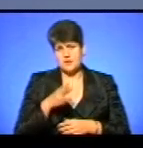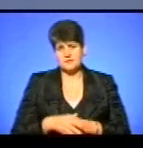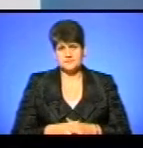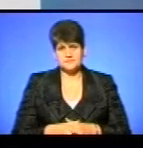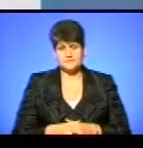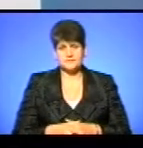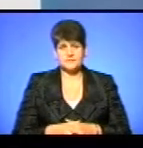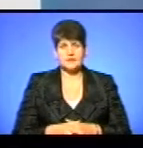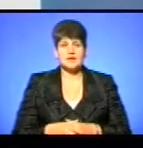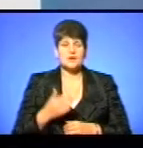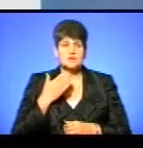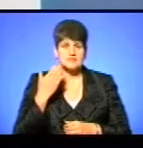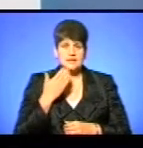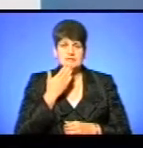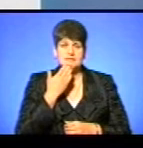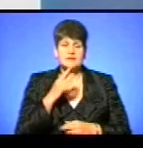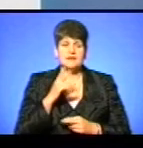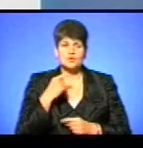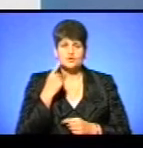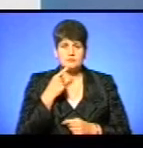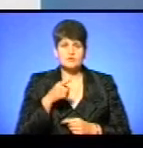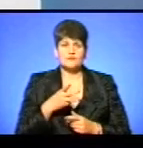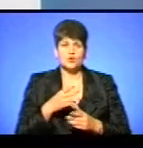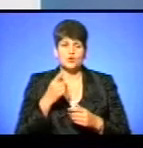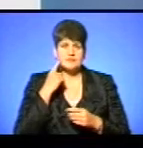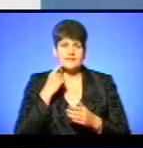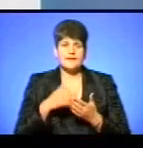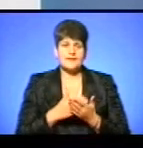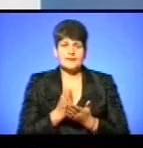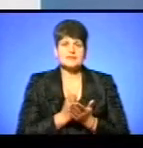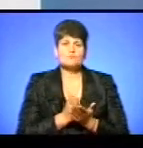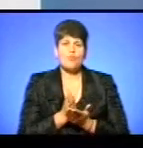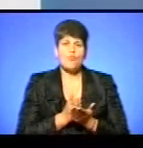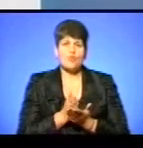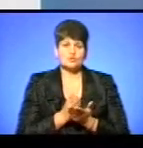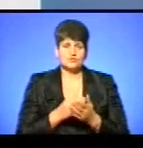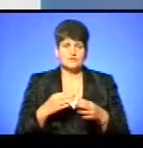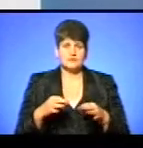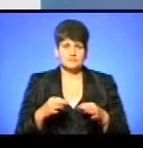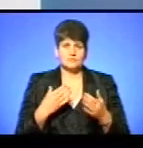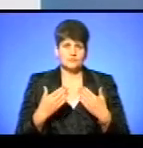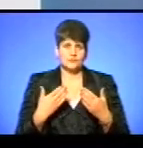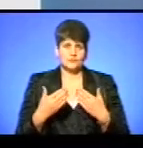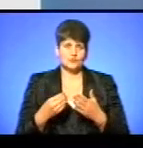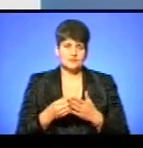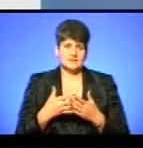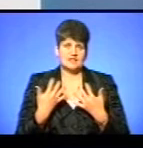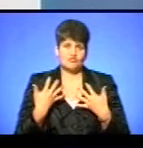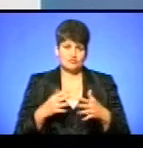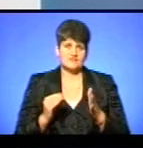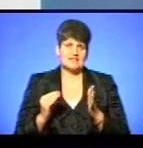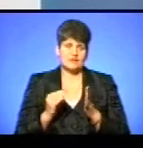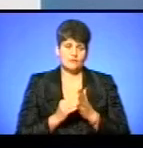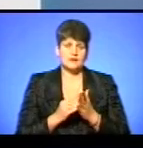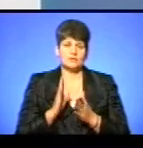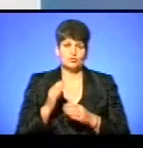І останнє наше запитання. Особисто як ви оцінюєте якість послугу громадському транспорту по відношенню до тарифів, які вже встановлені